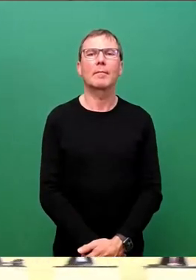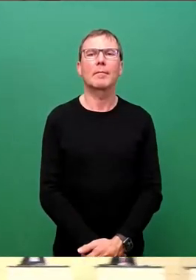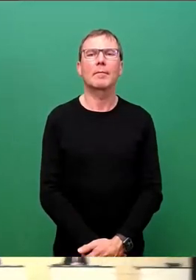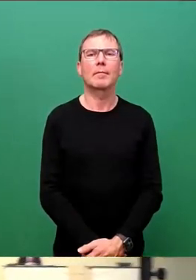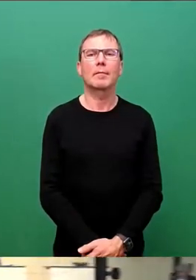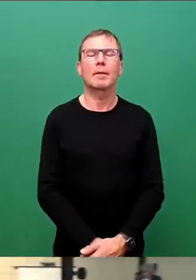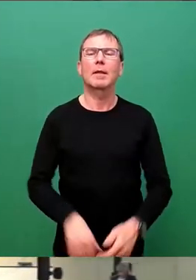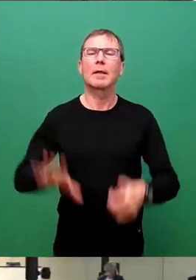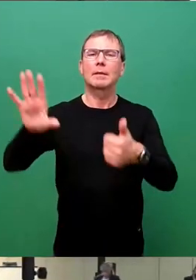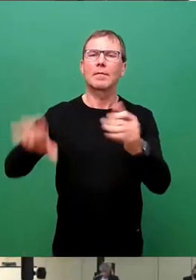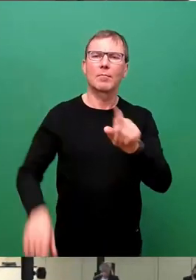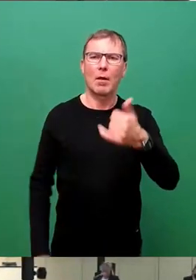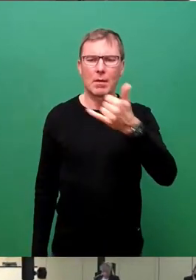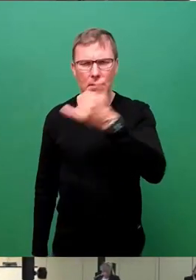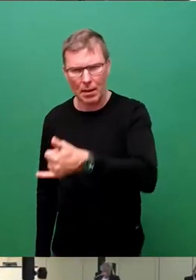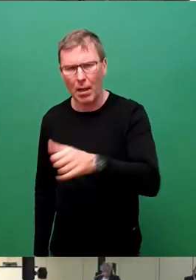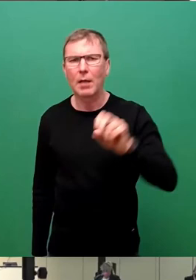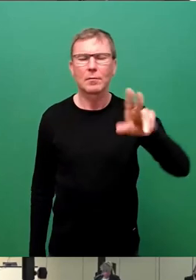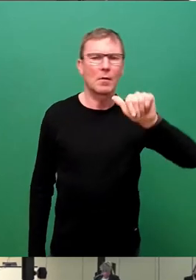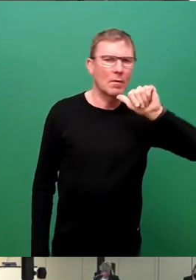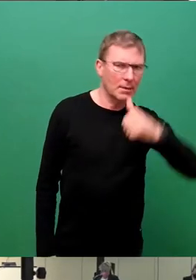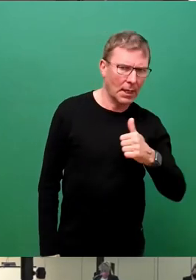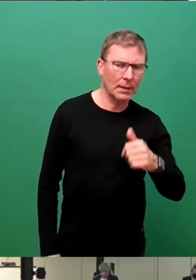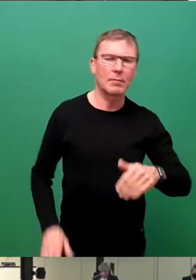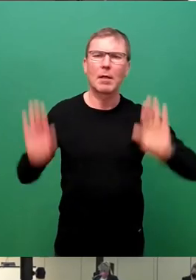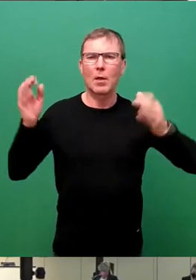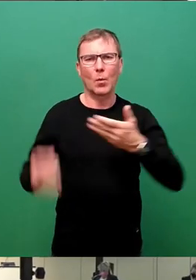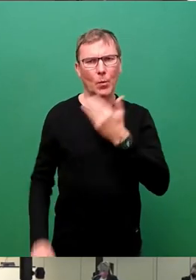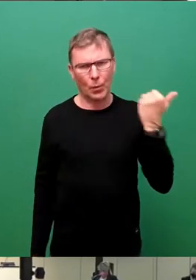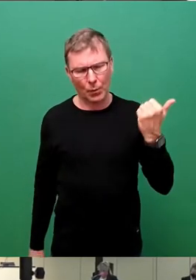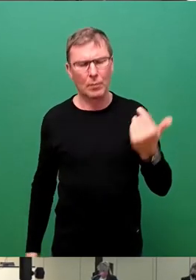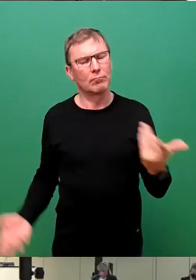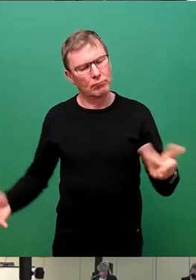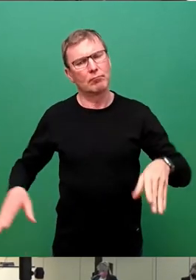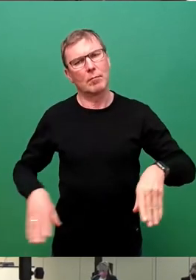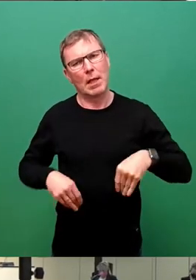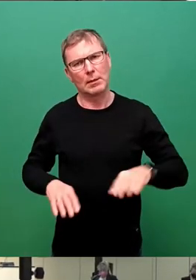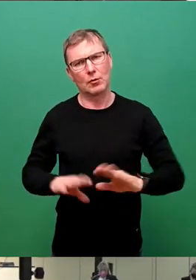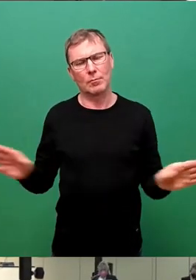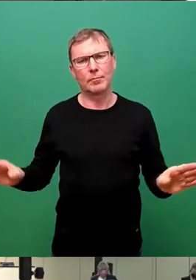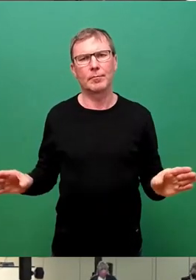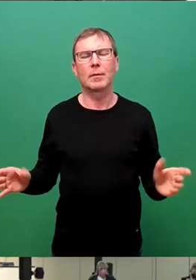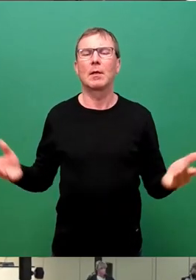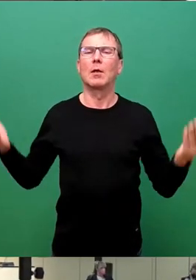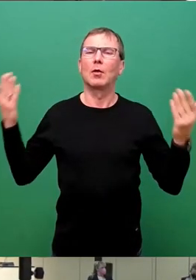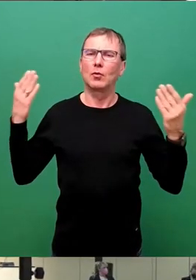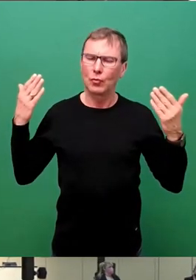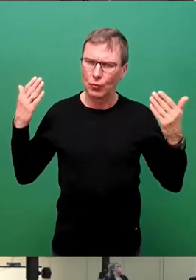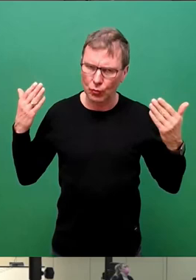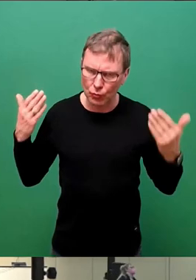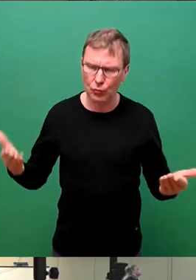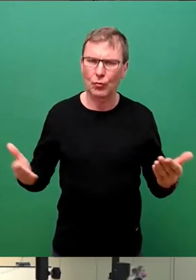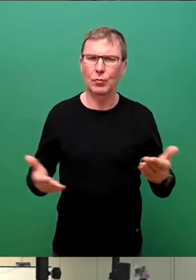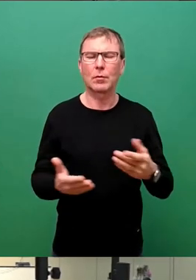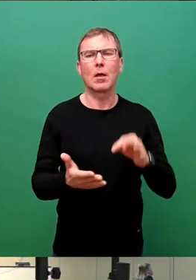56 Ja-Stimmen, 12 Nein-Stimmen, keine Enthaltungen, dann auch so angenommen. Und damit werden wir erst mal auch durch